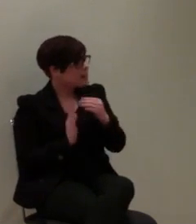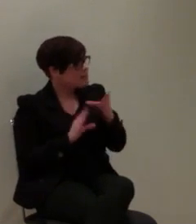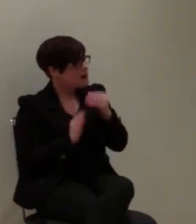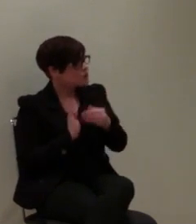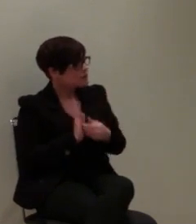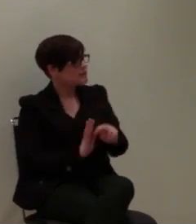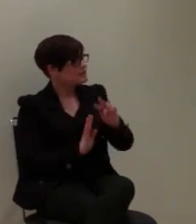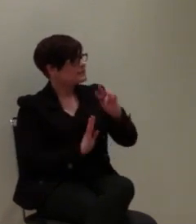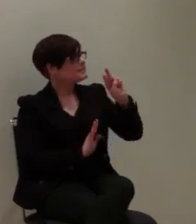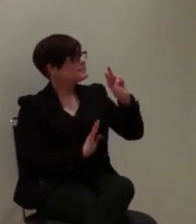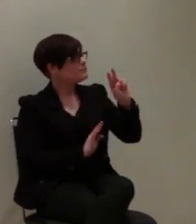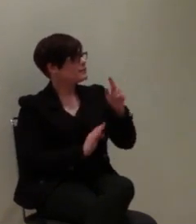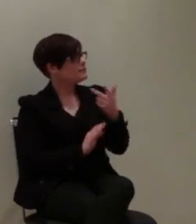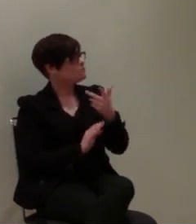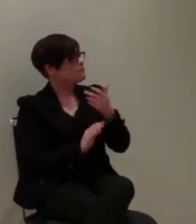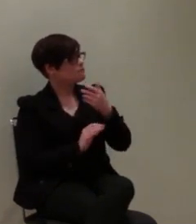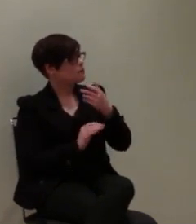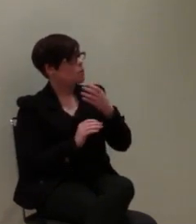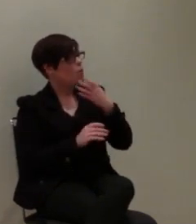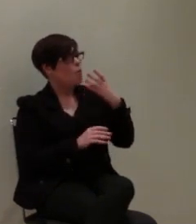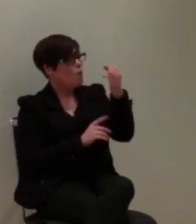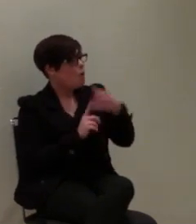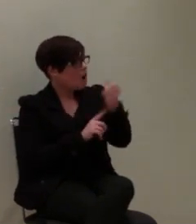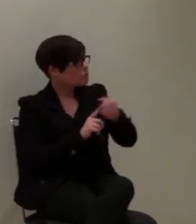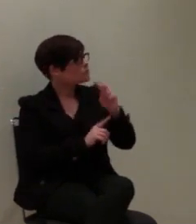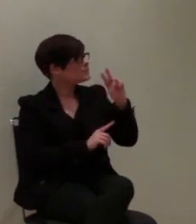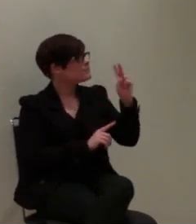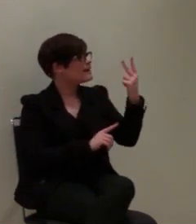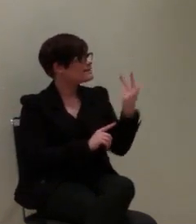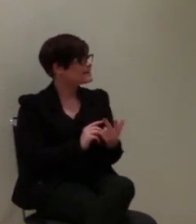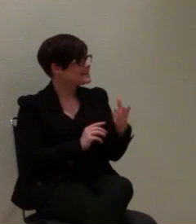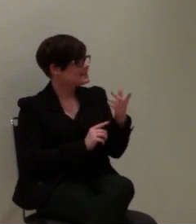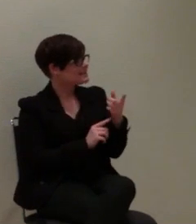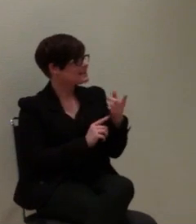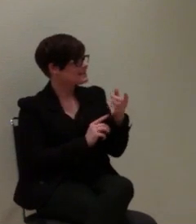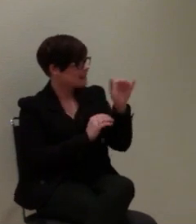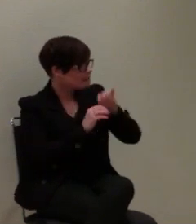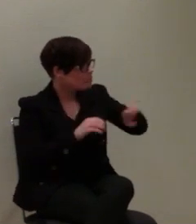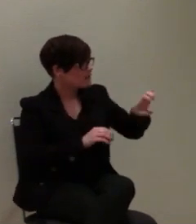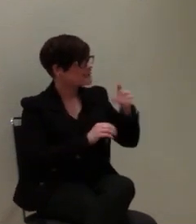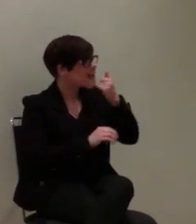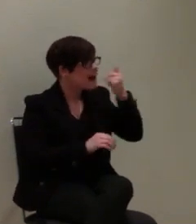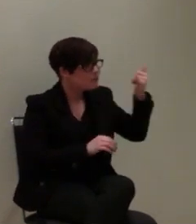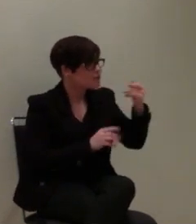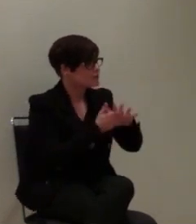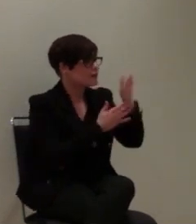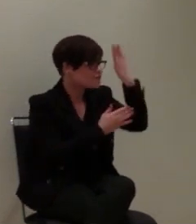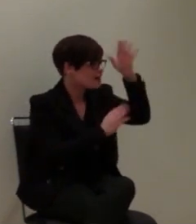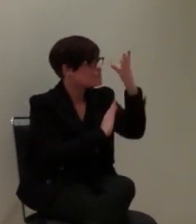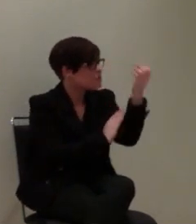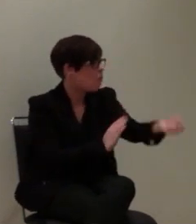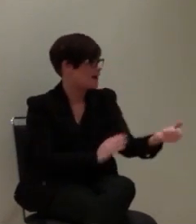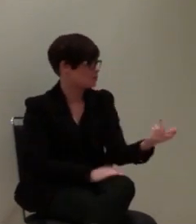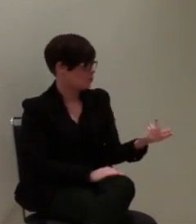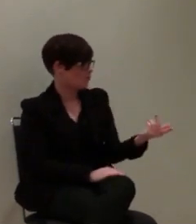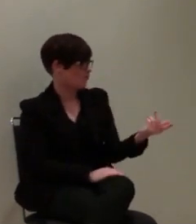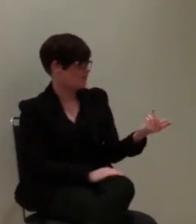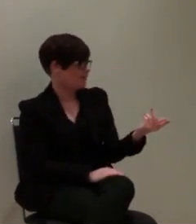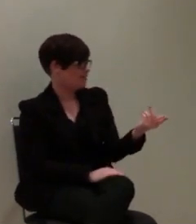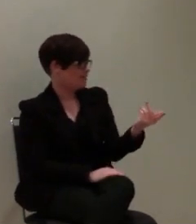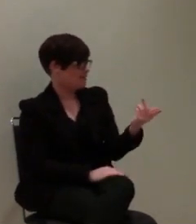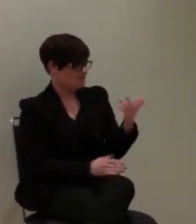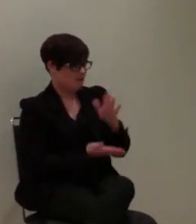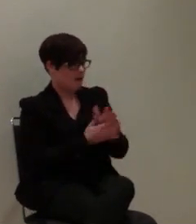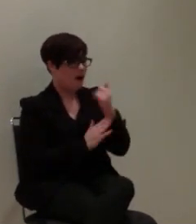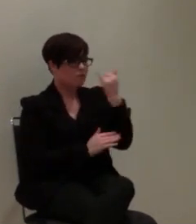Ortungen, die die Leitstellen durchführen, nicht die Ortung des Anrufers sind, sondern es wird eine Fremdortung durchgeführt, weil die einen Anruf bekommen,